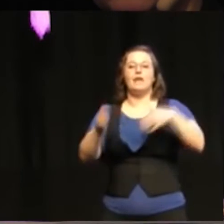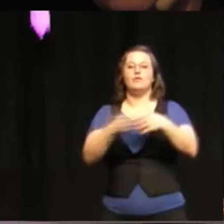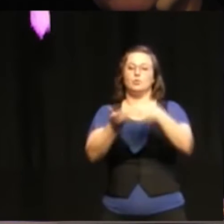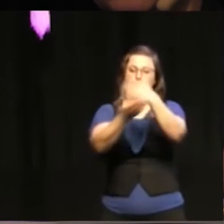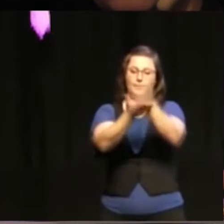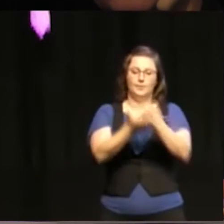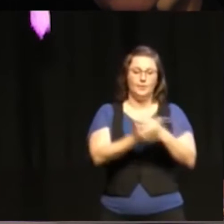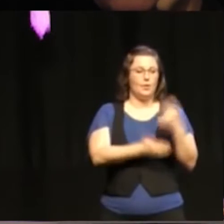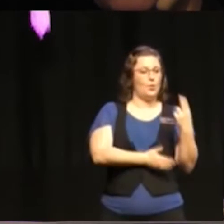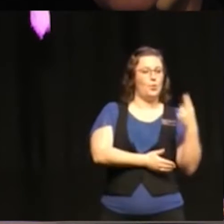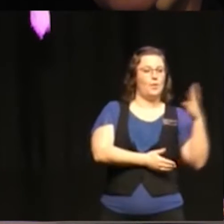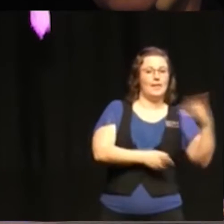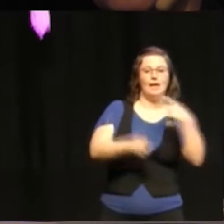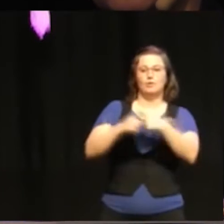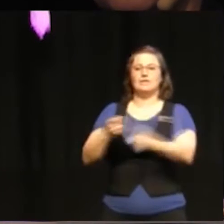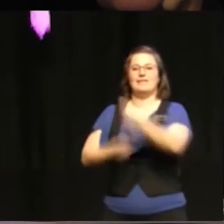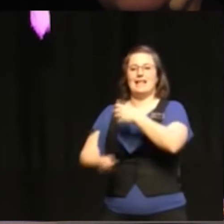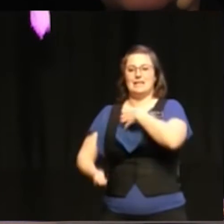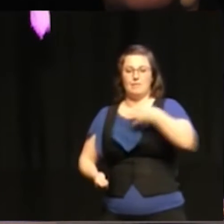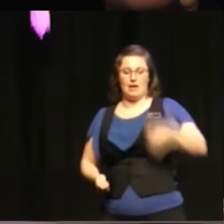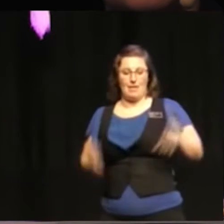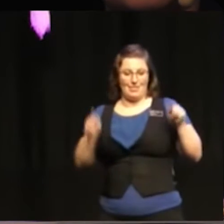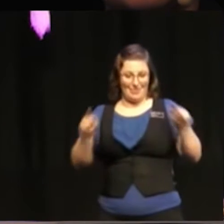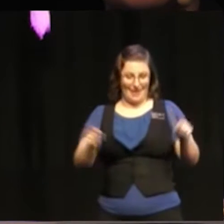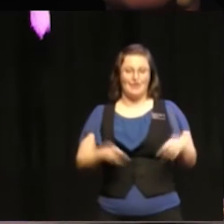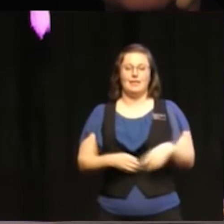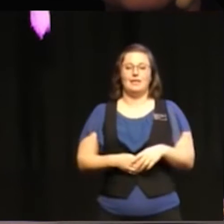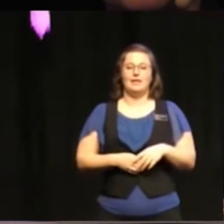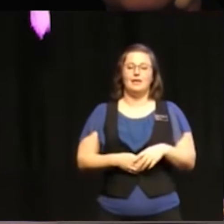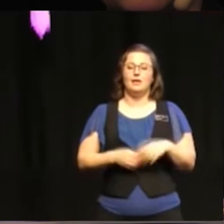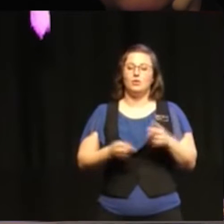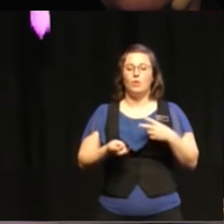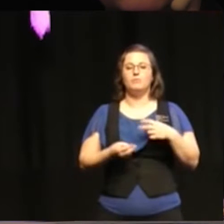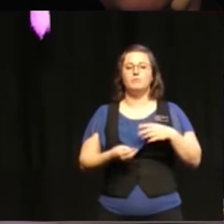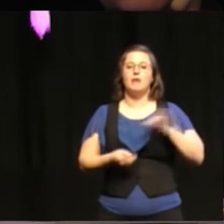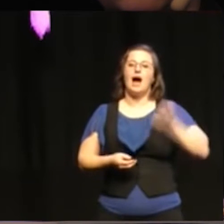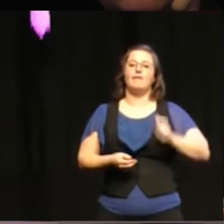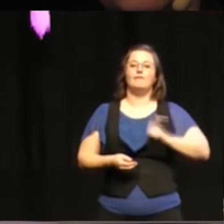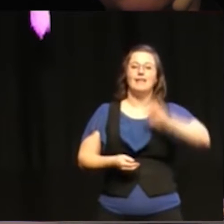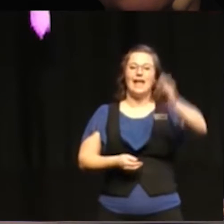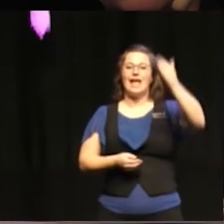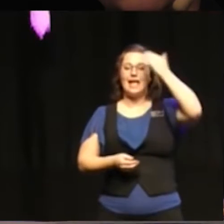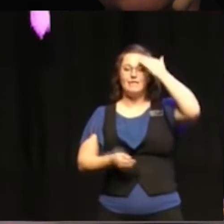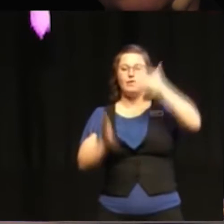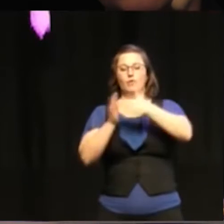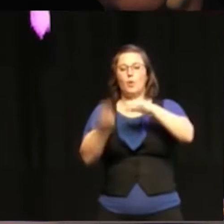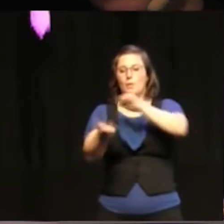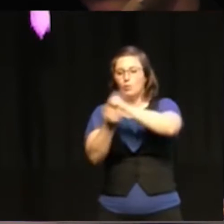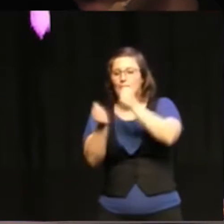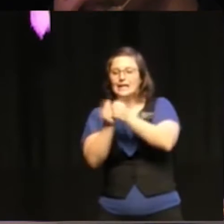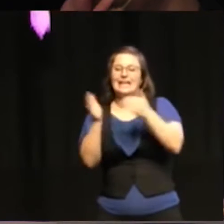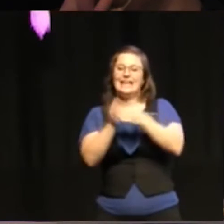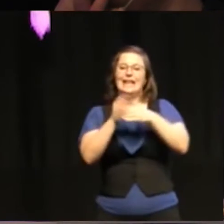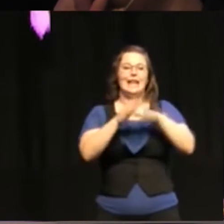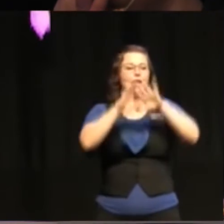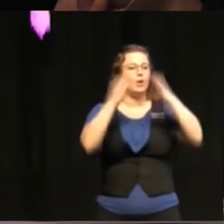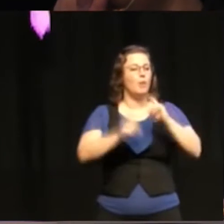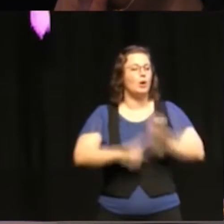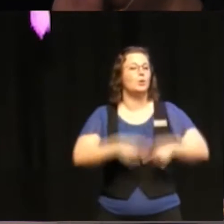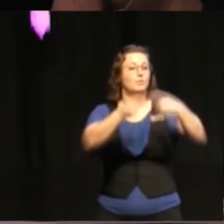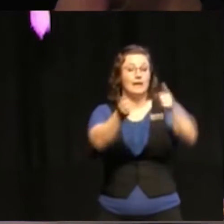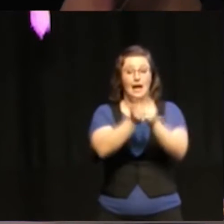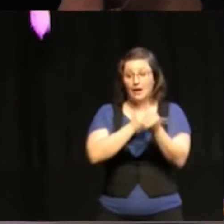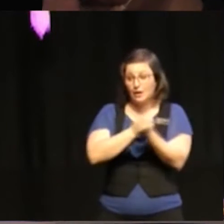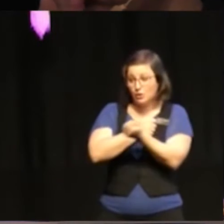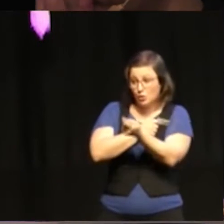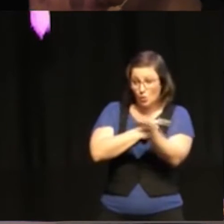UD och Finansdepartementet, där man också drar nytta av erfarenheter med politik för global utveckling, som kanske en del av er